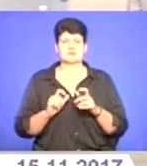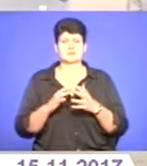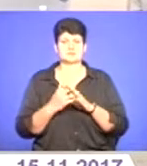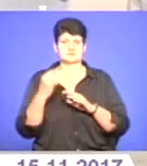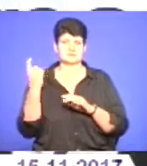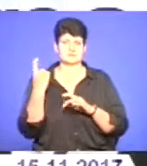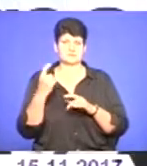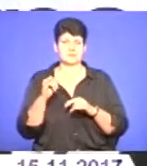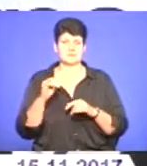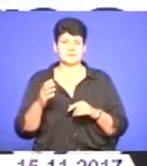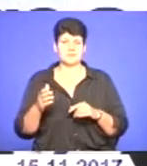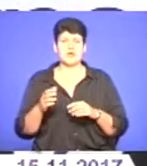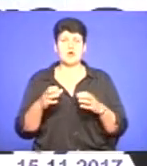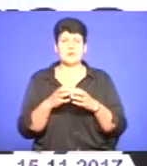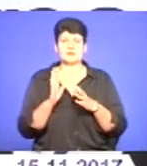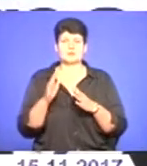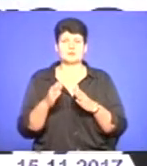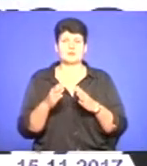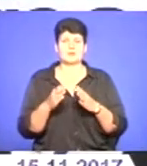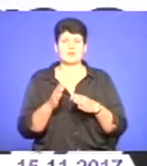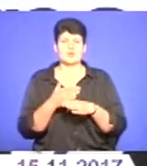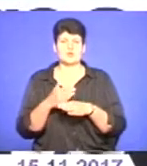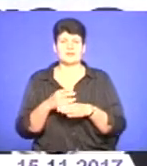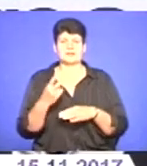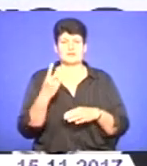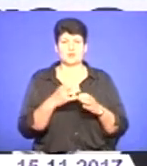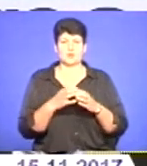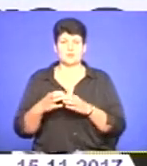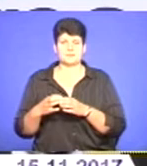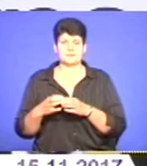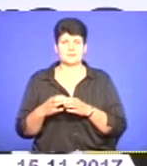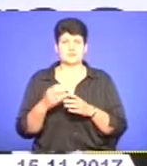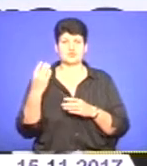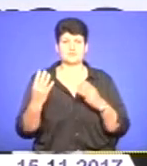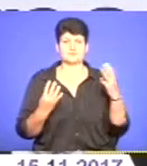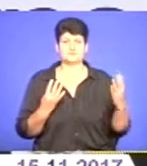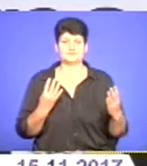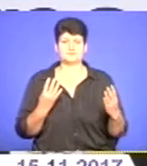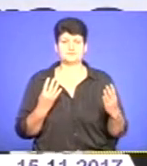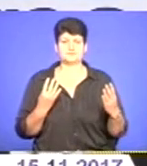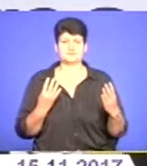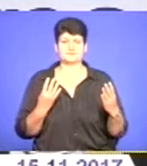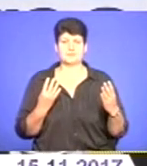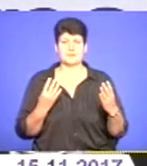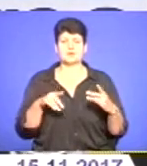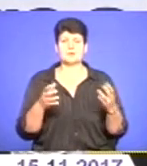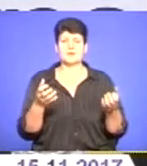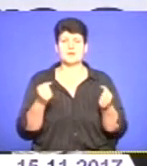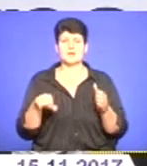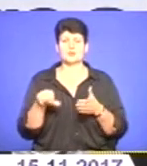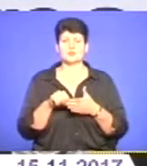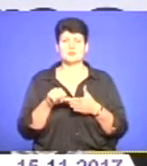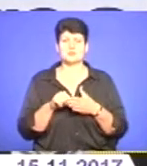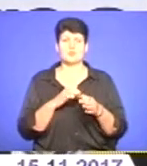університету. Команда буде поділена на дві групи, тобто по 4 особи, 4 з яких будуть брати участь у